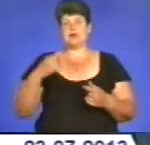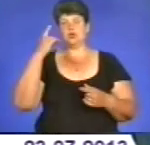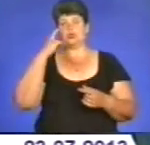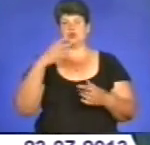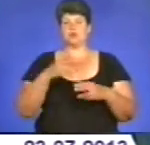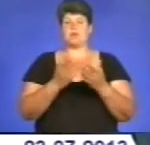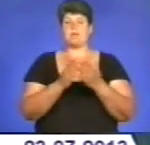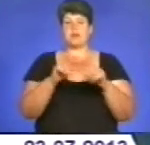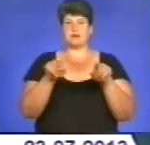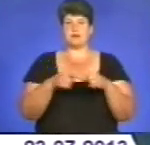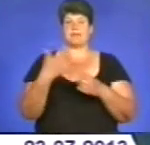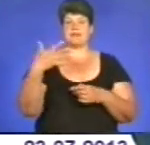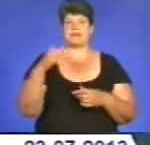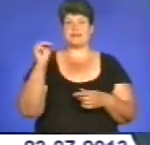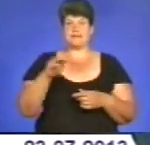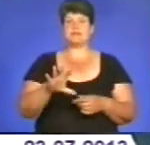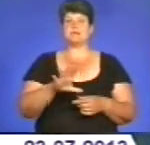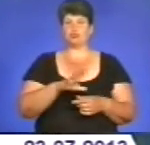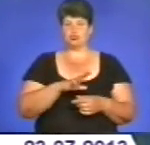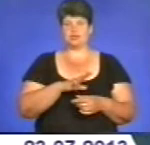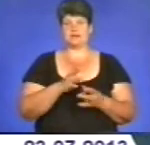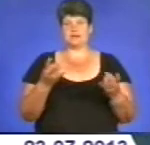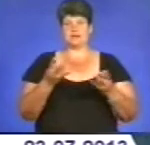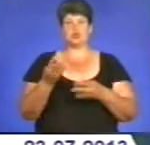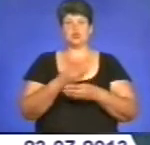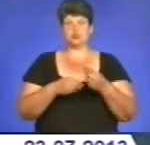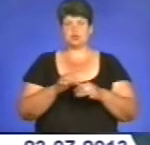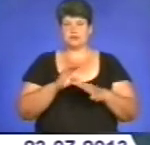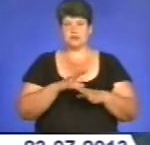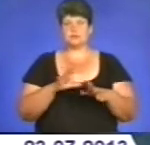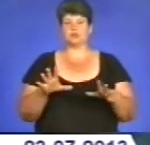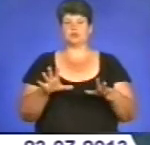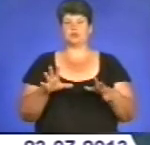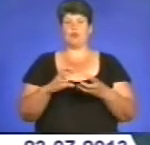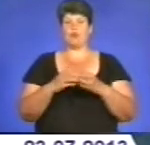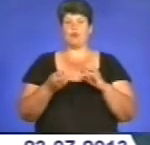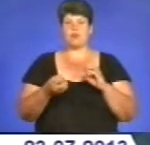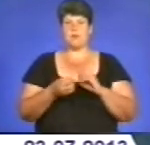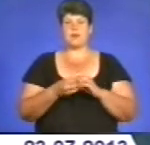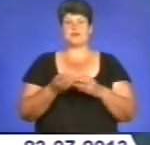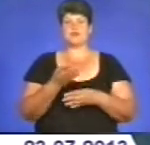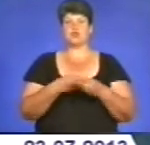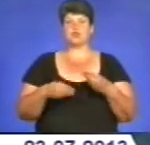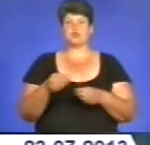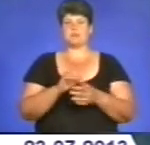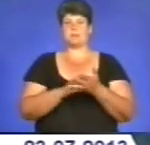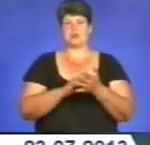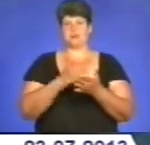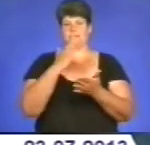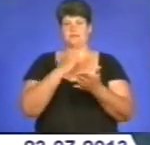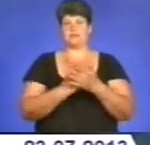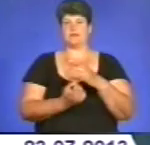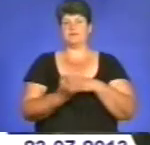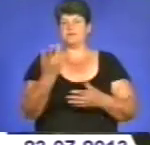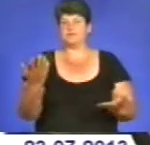тисяч були, щоб більш не штучних не було проблем, які штучними причинами визнані, чи якимись